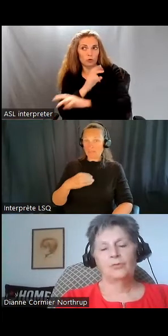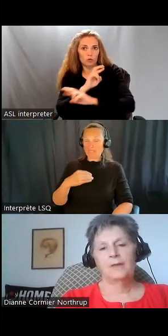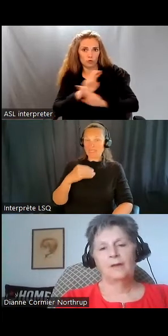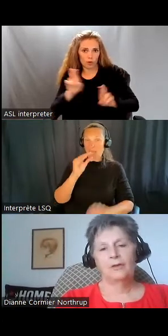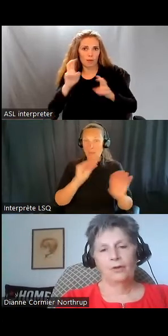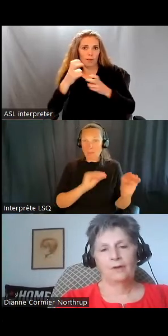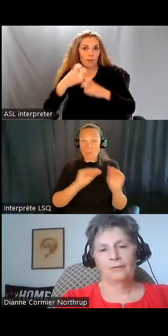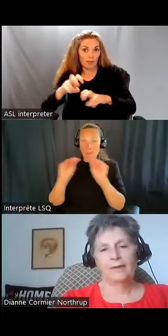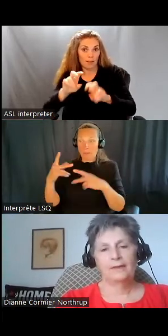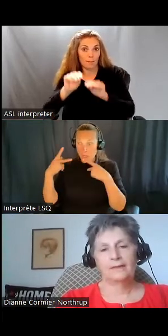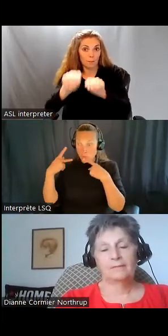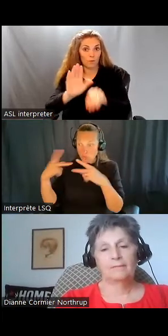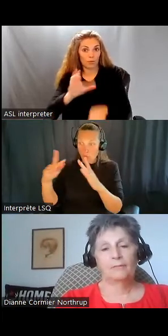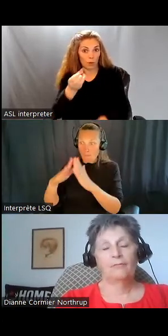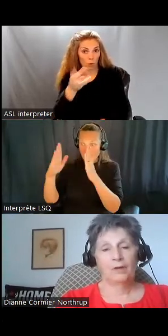c'était comme des pionniers.